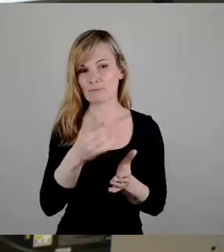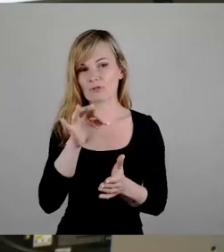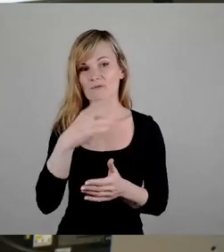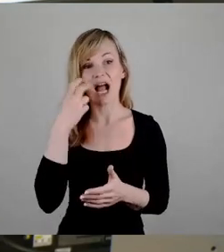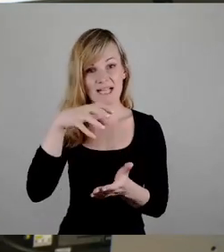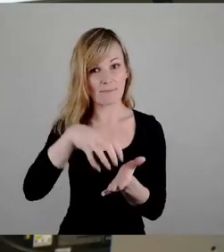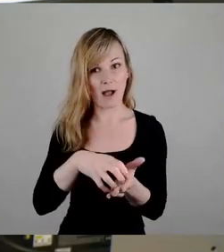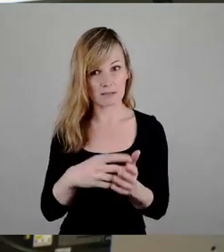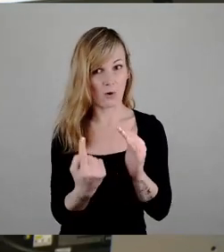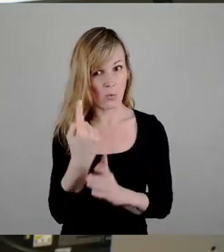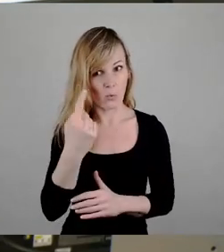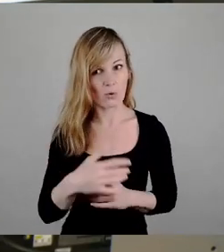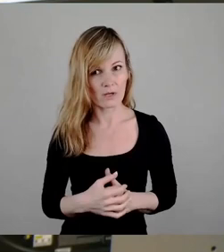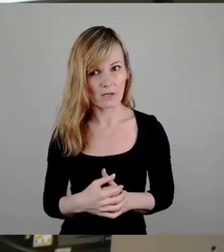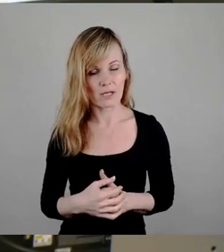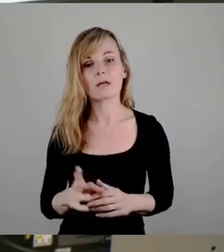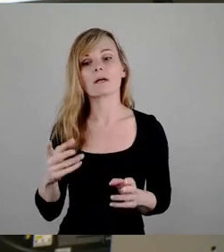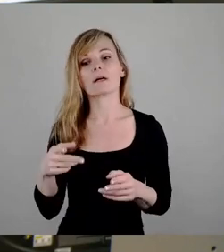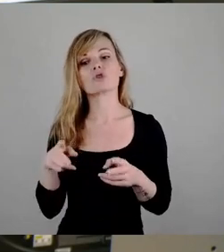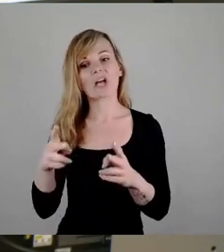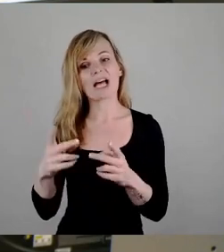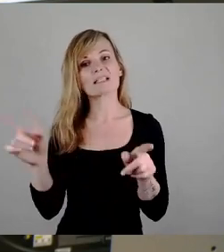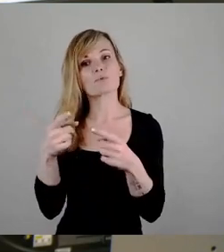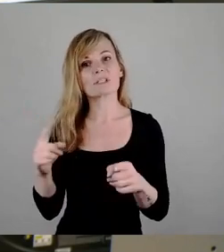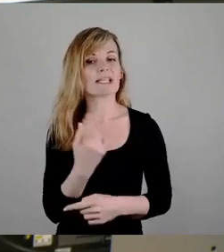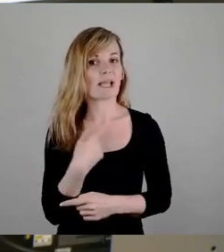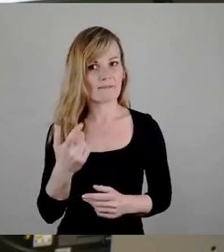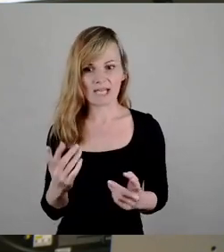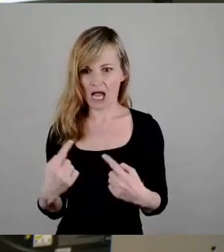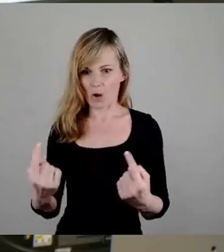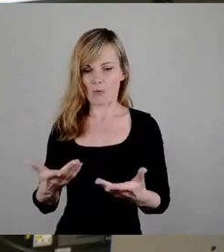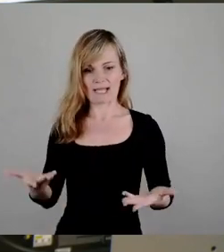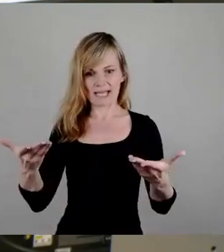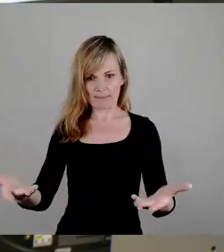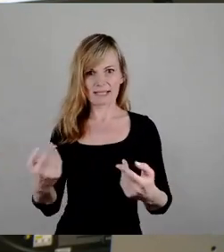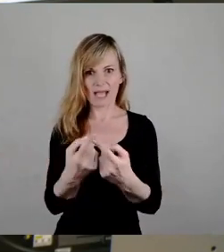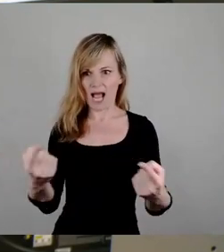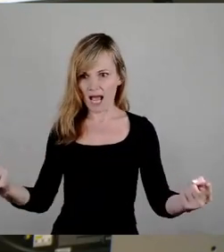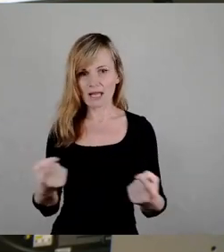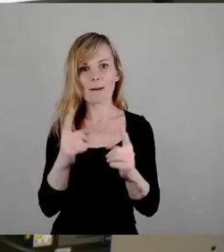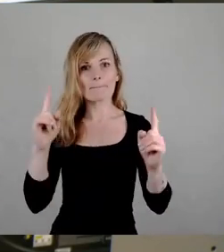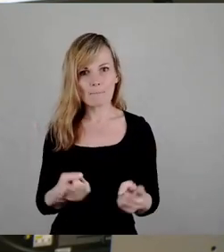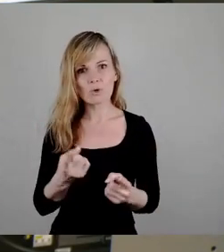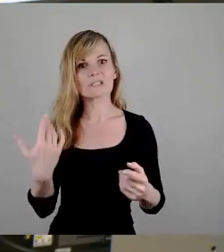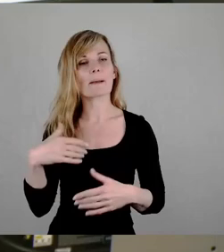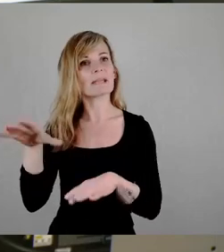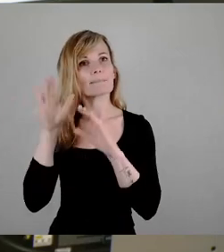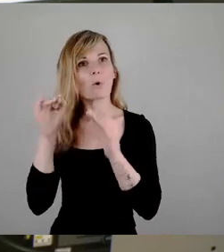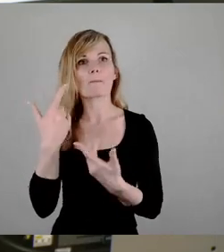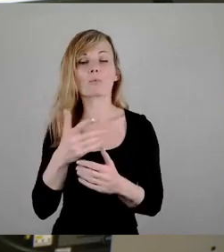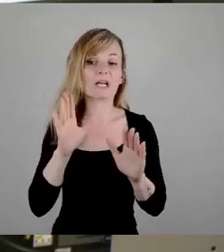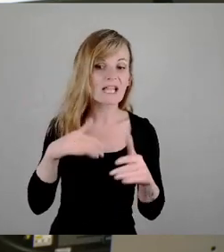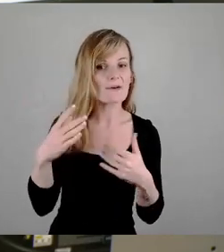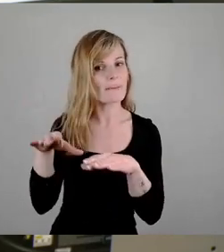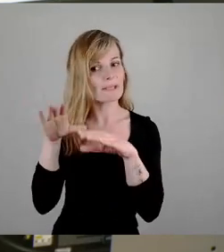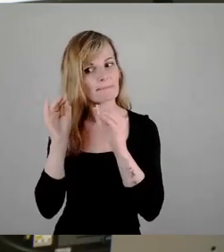Straßenmusik, da stellen wir den Raum zur Verfügung und alle müssen es oder dürfen es eben mitbekommen, weil die Musik nun mal eine der